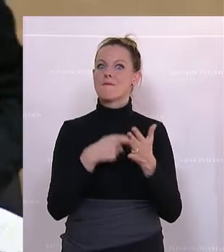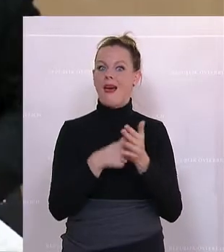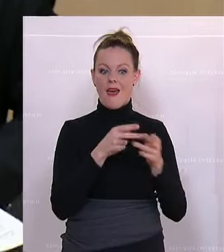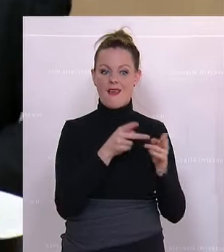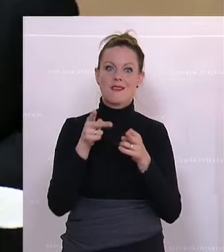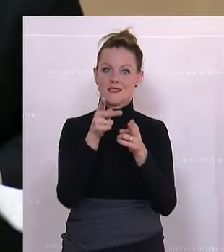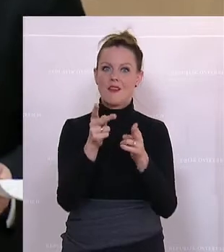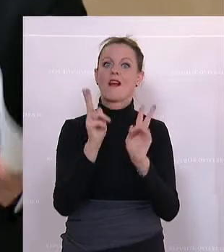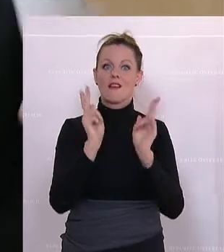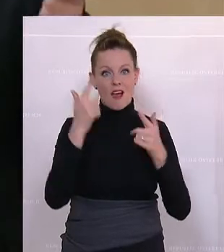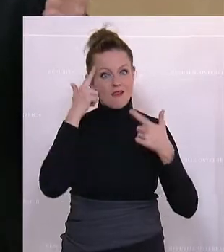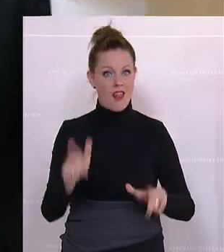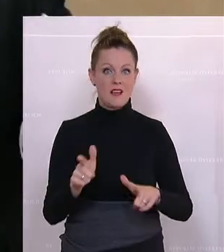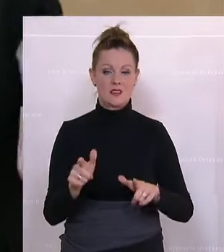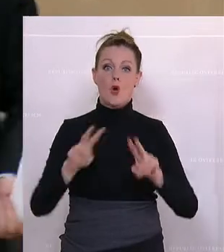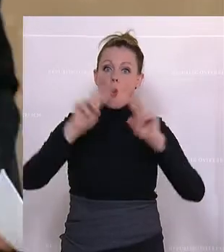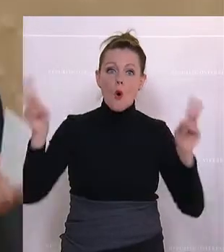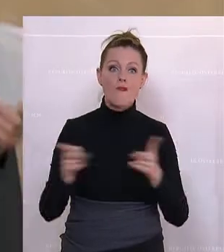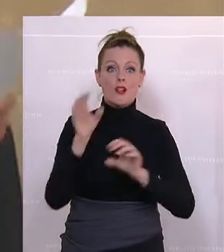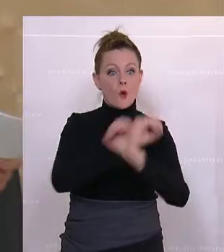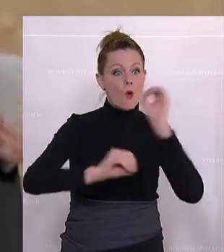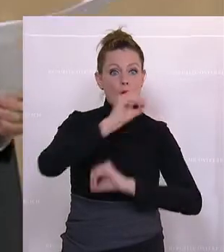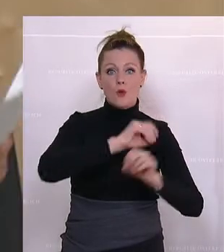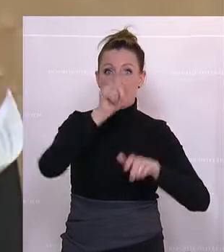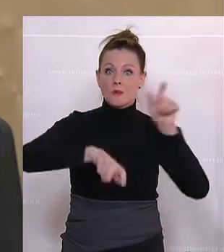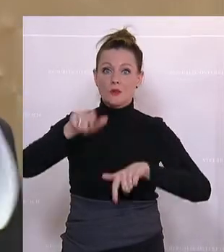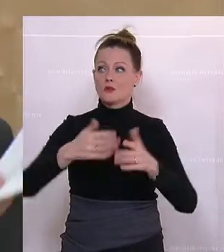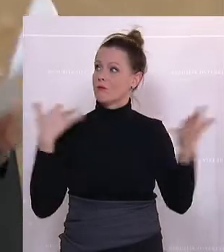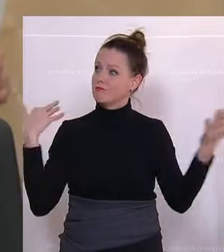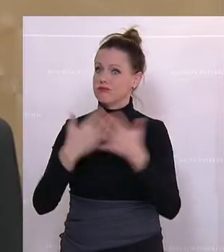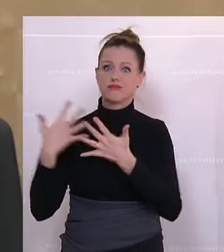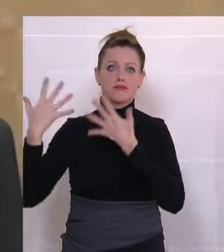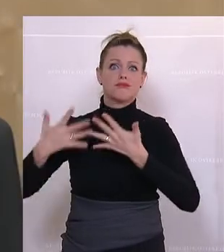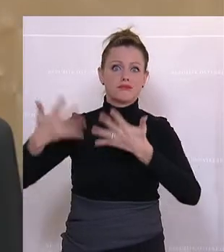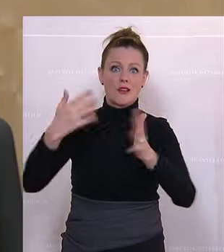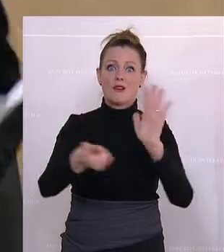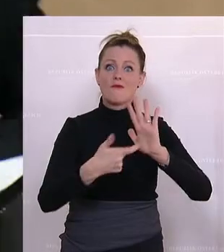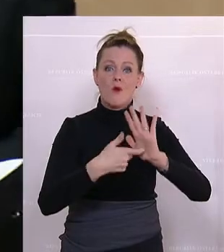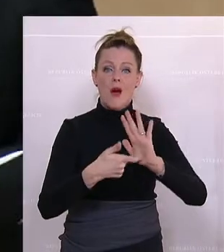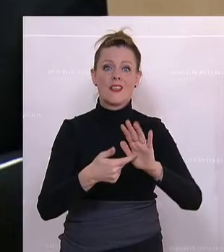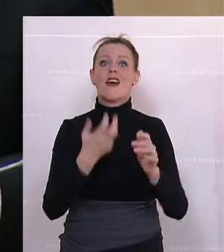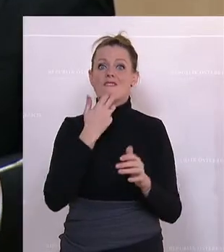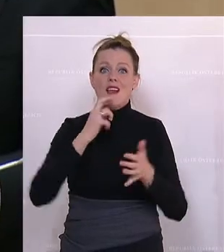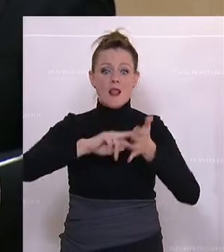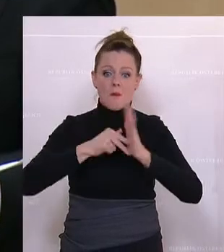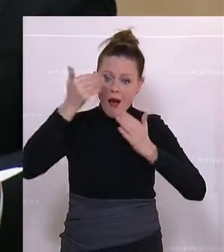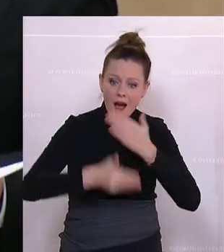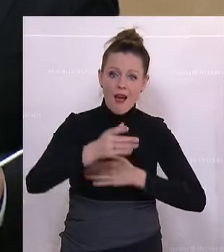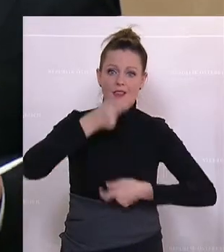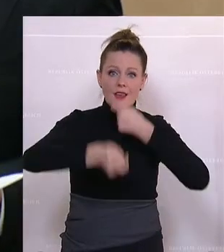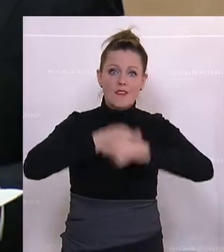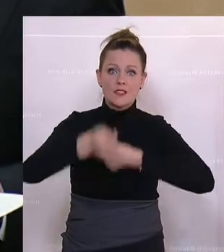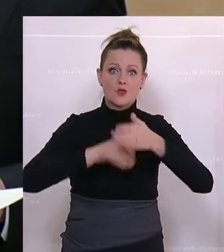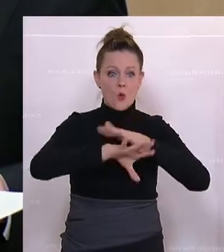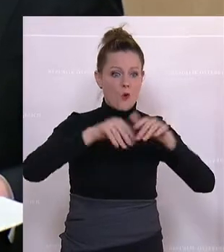das, was Umweltökonomen und Ökonomen seit Jahren und Jahrzehnten fordern, und einfordern, dass es Planbarkeit gibt für die Investitionen der